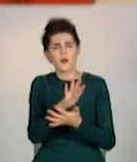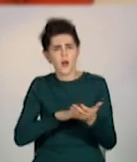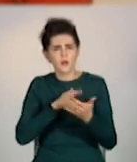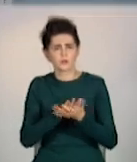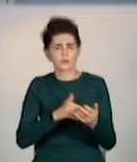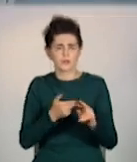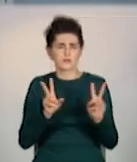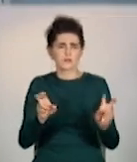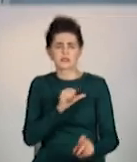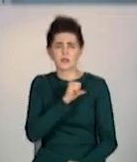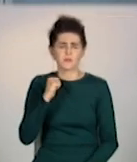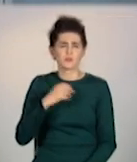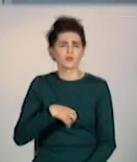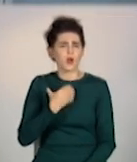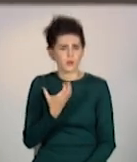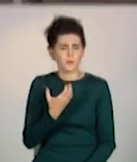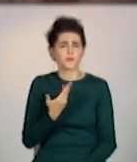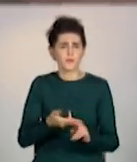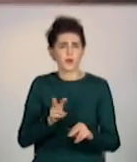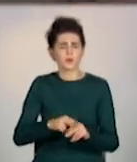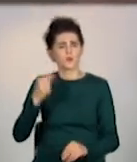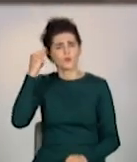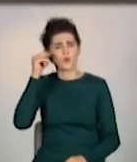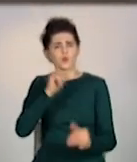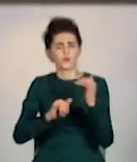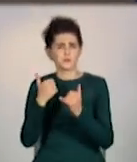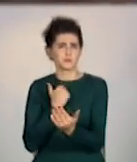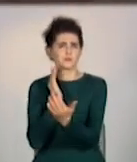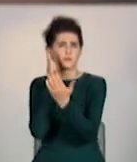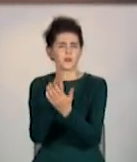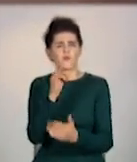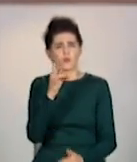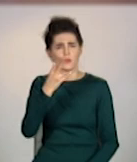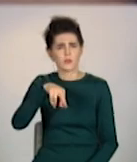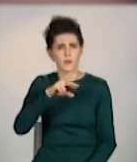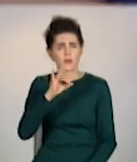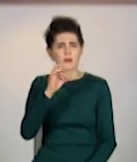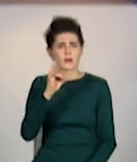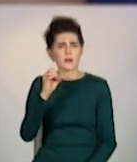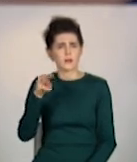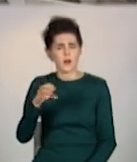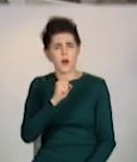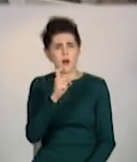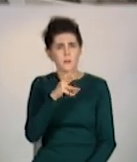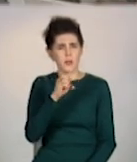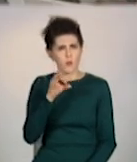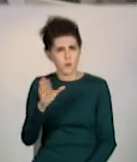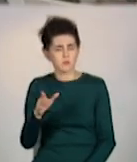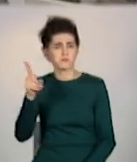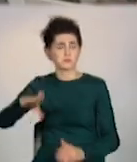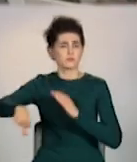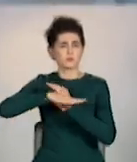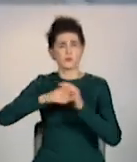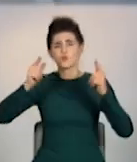найстаршніше. Аліна каже, надію покладали на фондах Метова. Саме там і відгукнулись. Відреагували швидко та